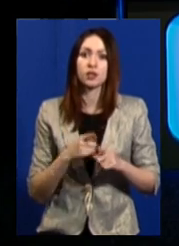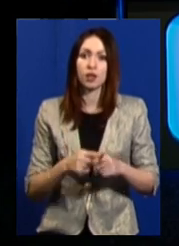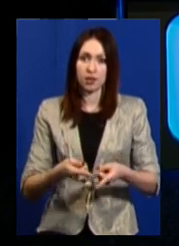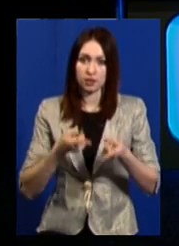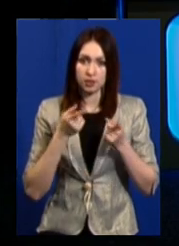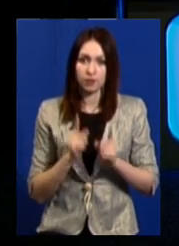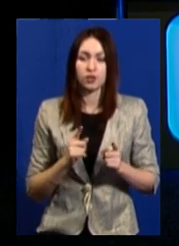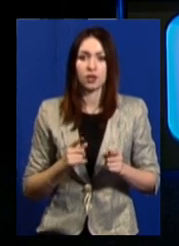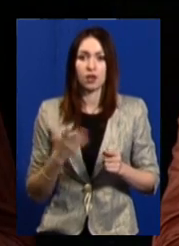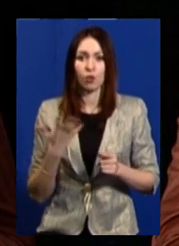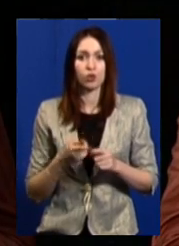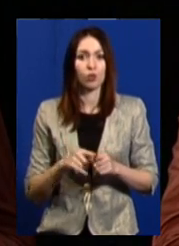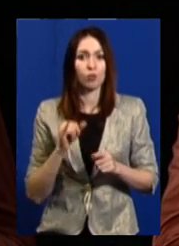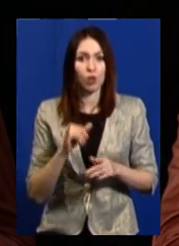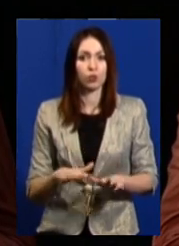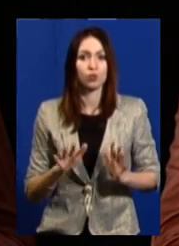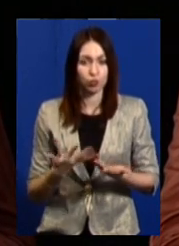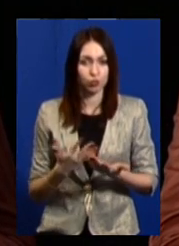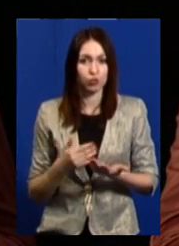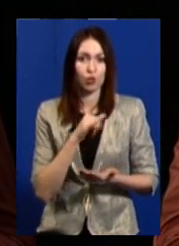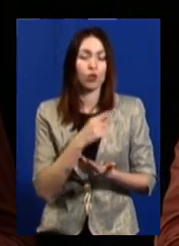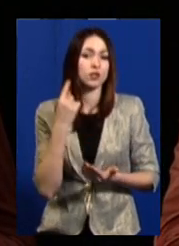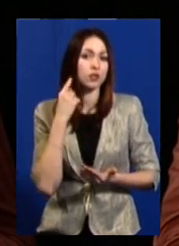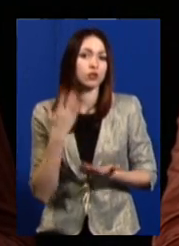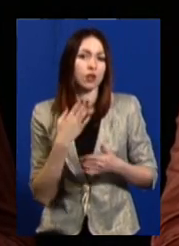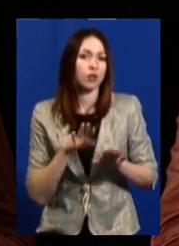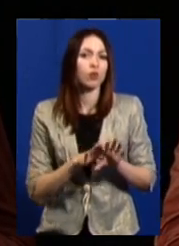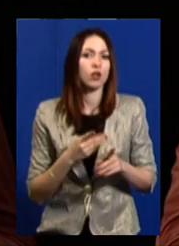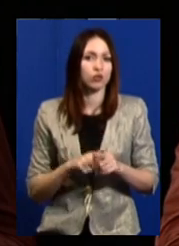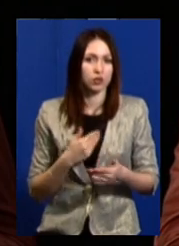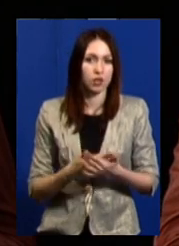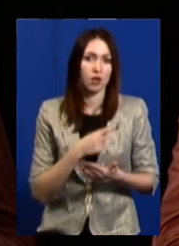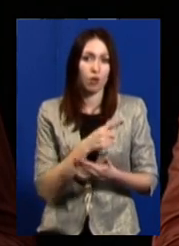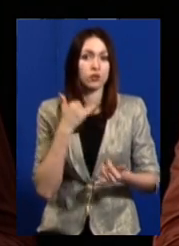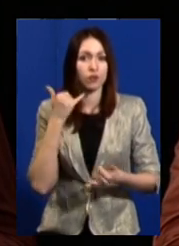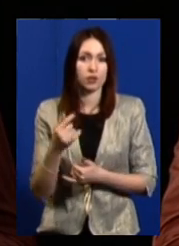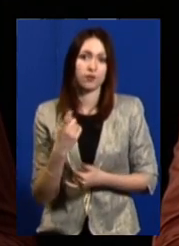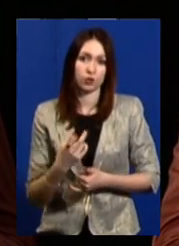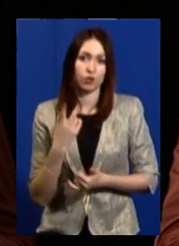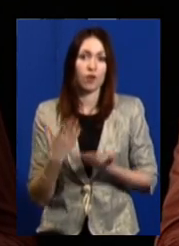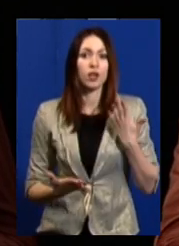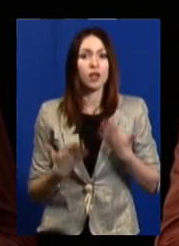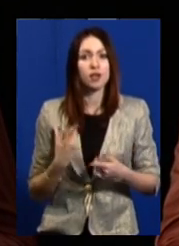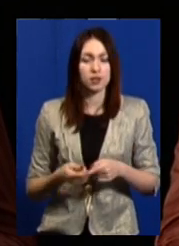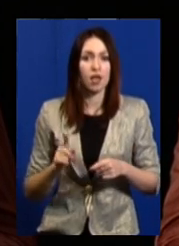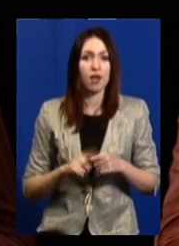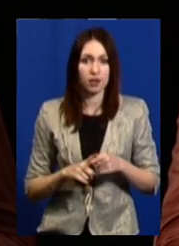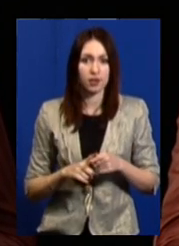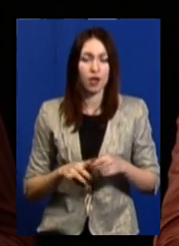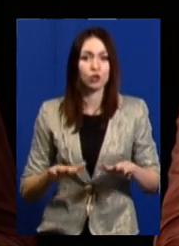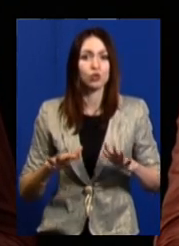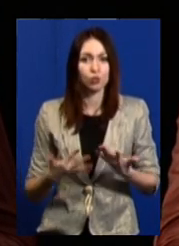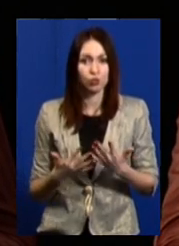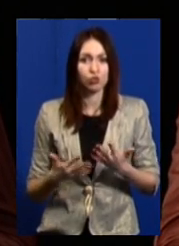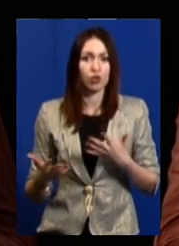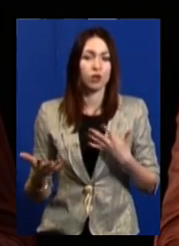або екстерний якийсь випадок, і він чує, або в нього таке враження склалося, він телефонує до 102. Якщо це випадок,